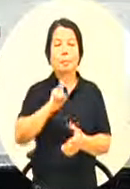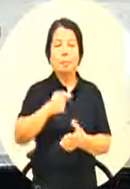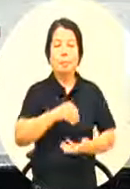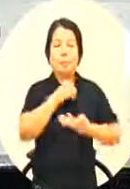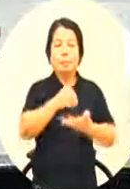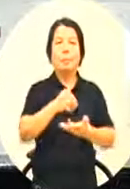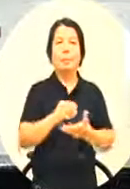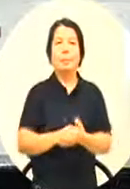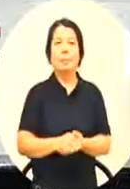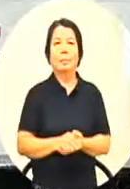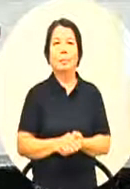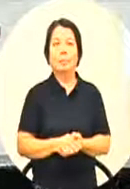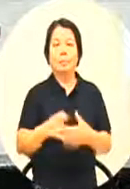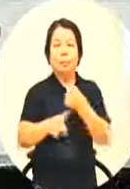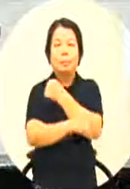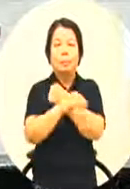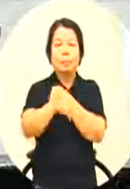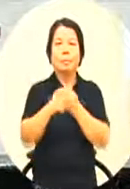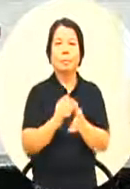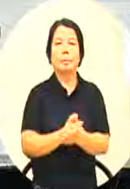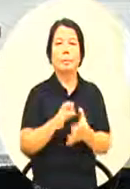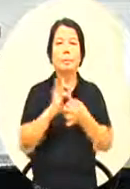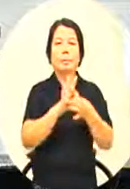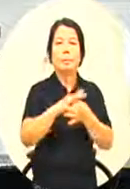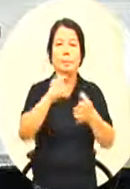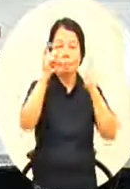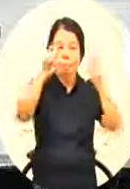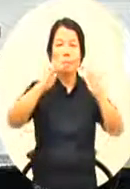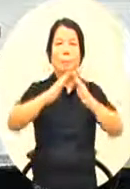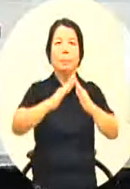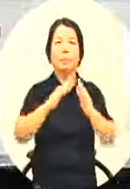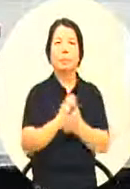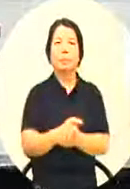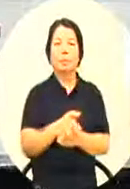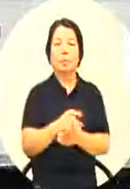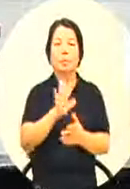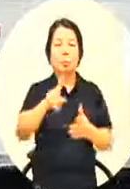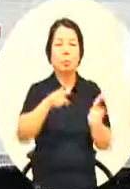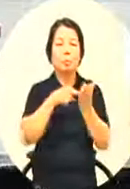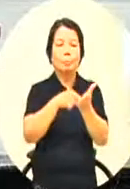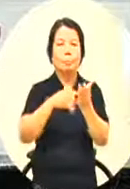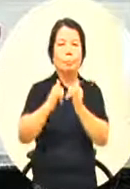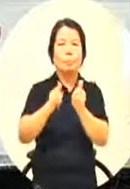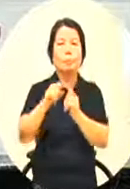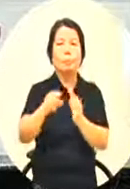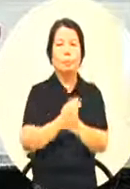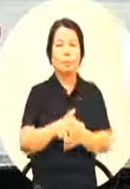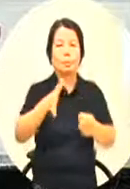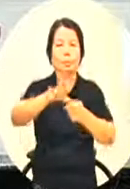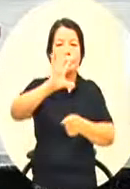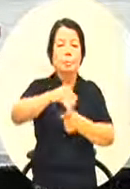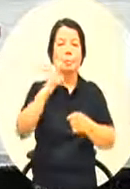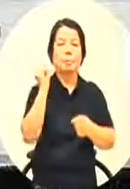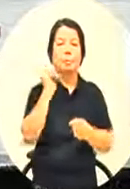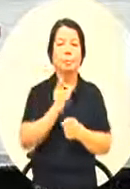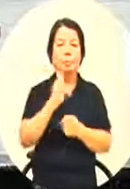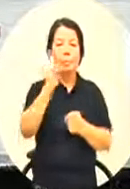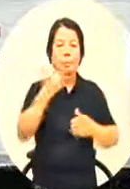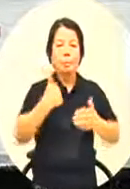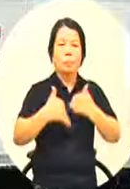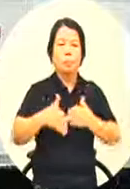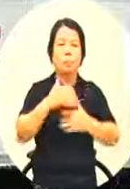议那最后一个部分就是关于我们高雄市有人在乘请我们高中的音乐班是不足的